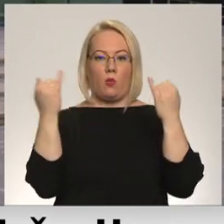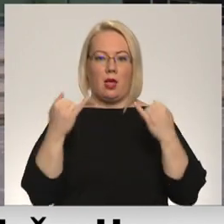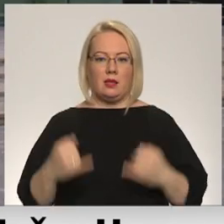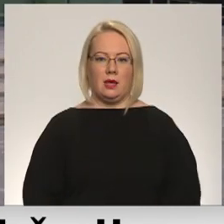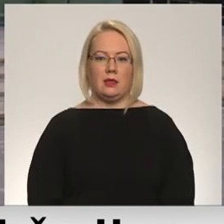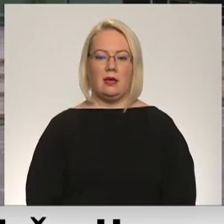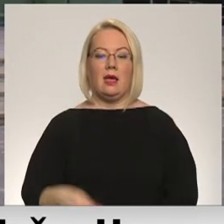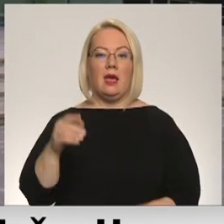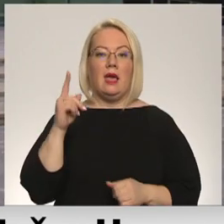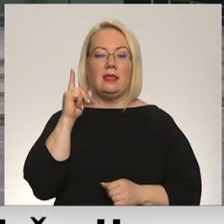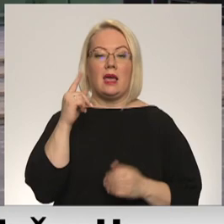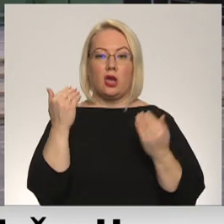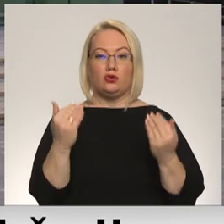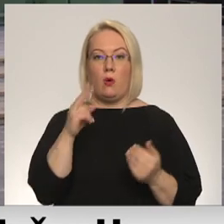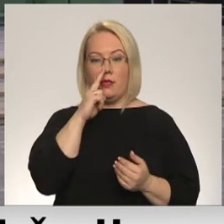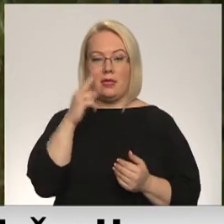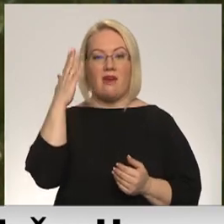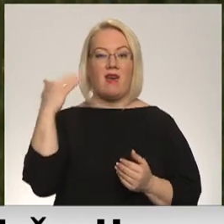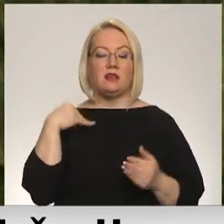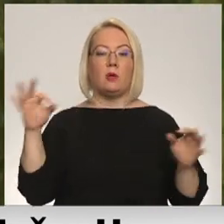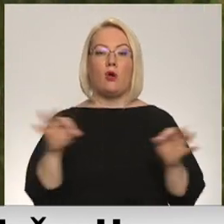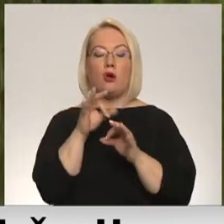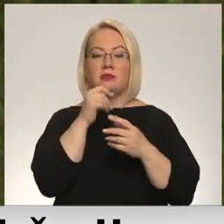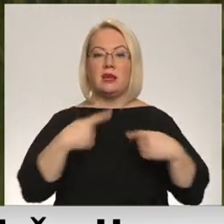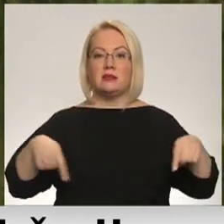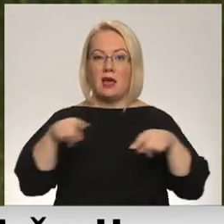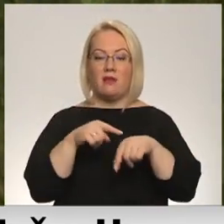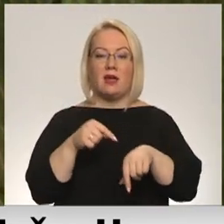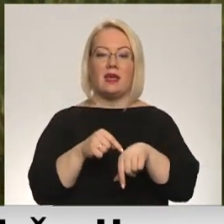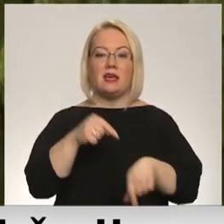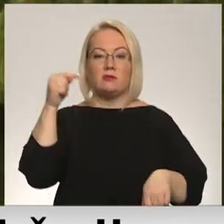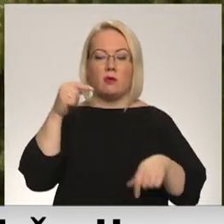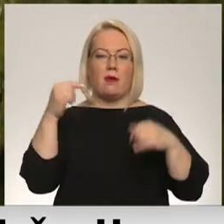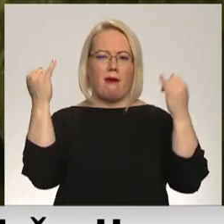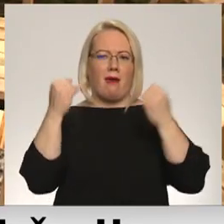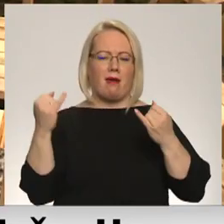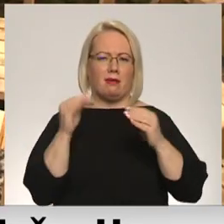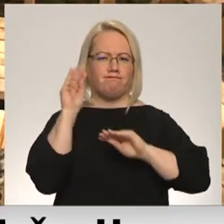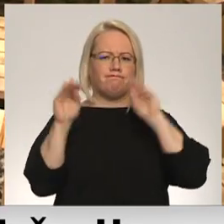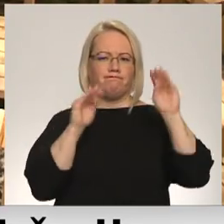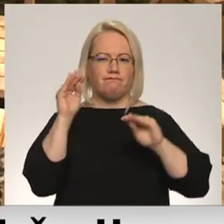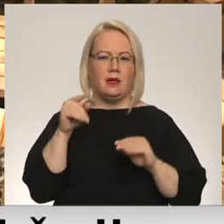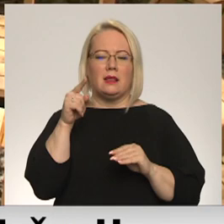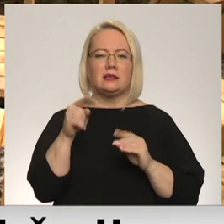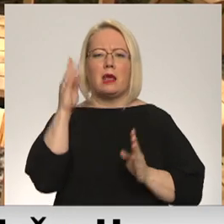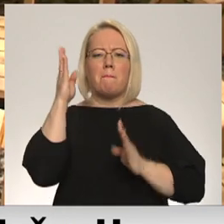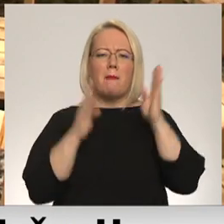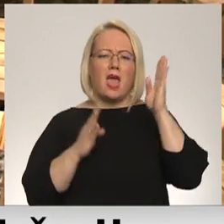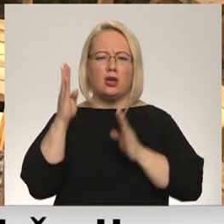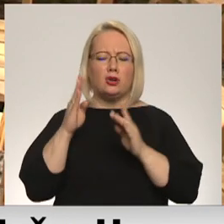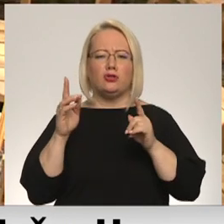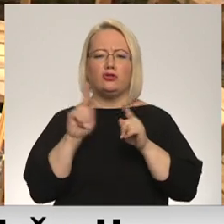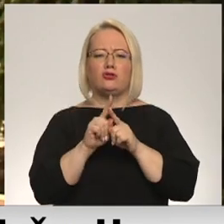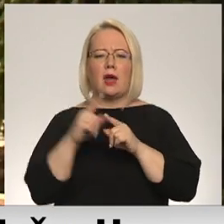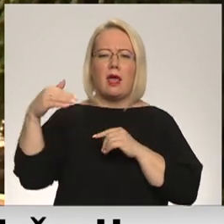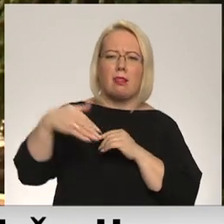Vēl tikai šodēdēļ Ventspils koncertzālē ir iespēja izbaudīt biežņu. Koncertzāle ir pārvērtusies par mežu biezokni ar laipām, kas